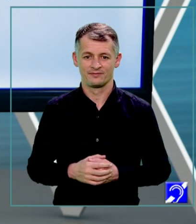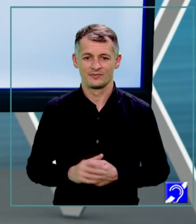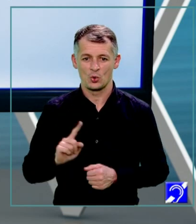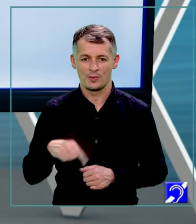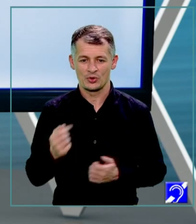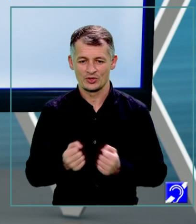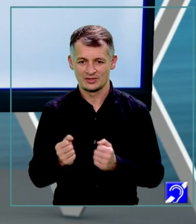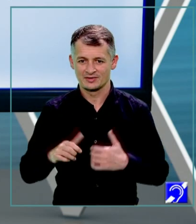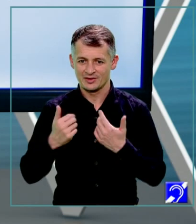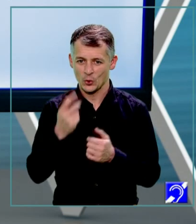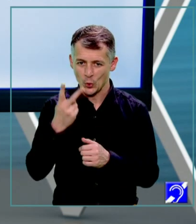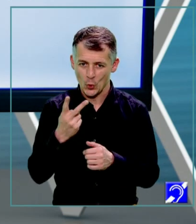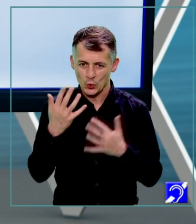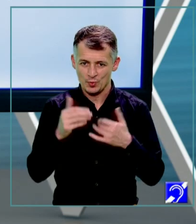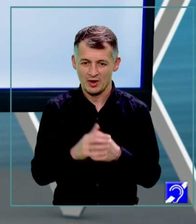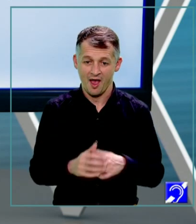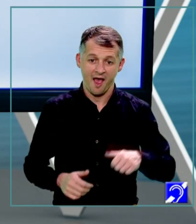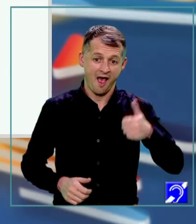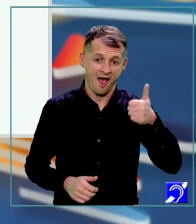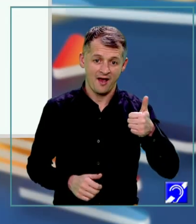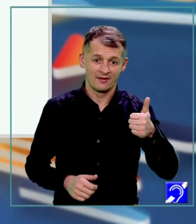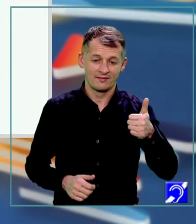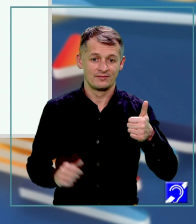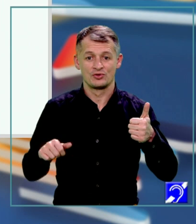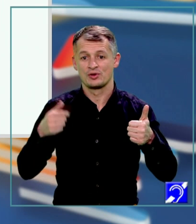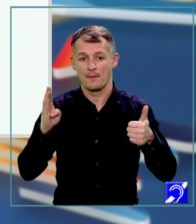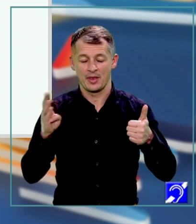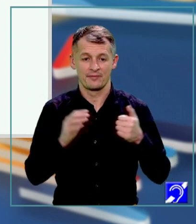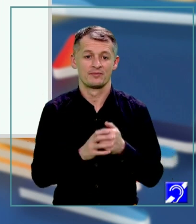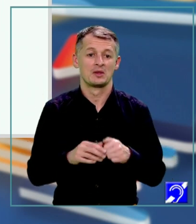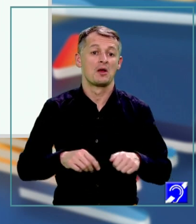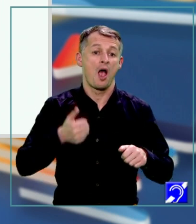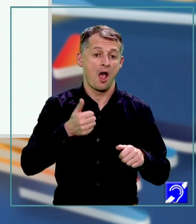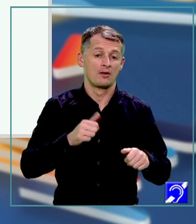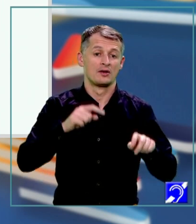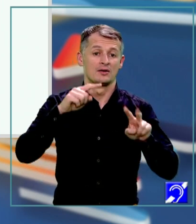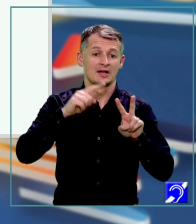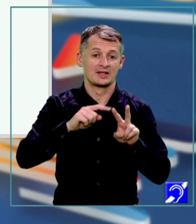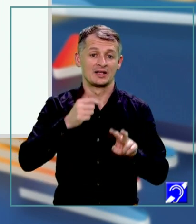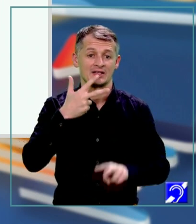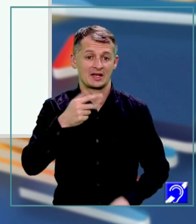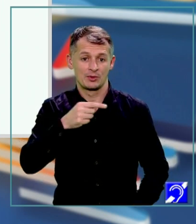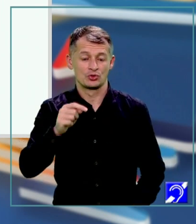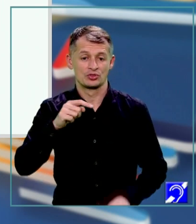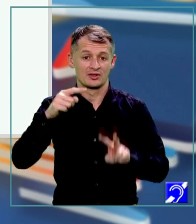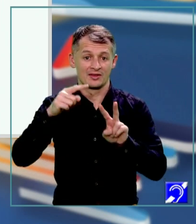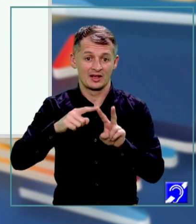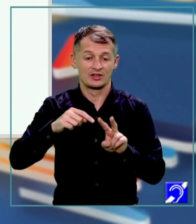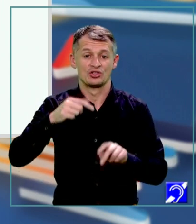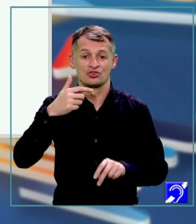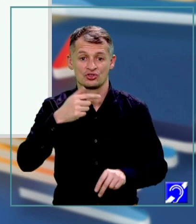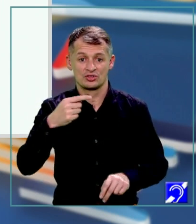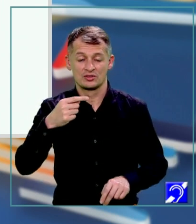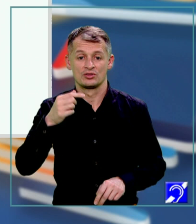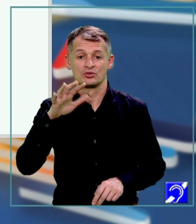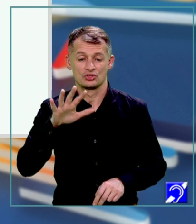Se dau două numere. A egal radical din 3 minus radical din 5 și B